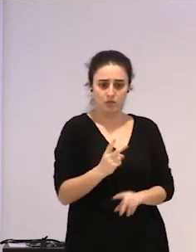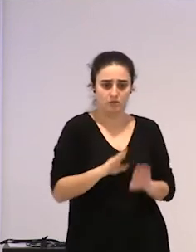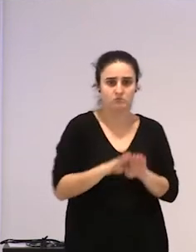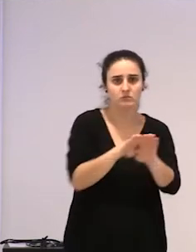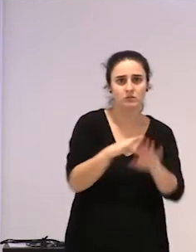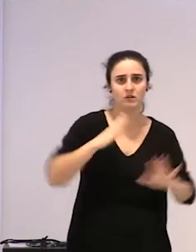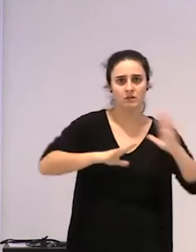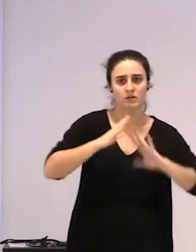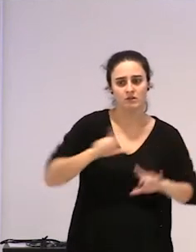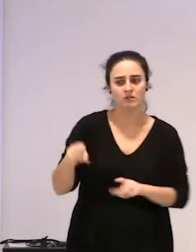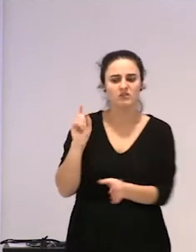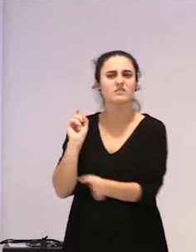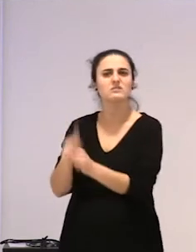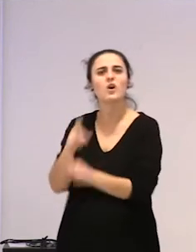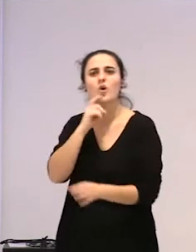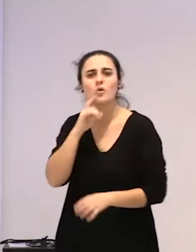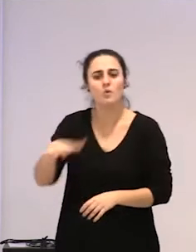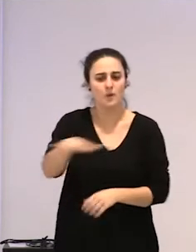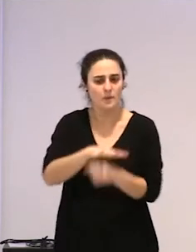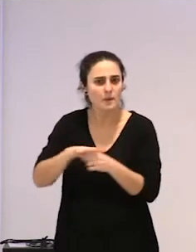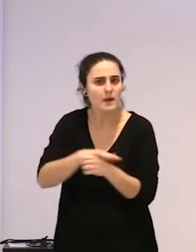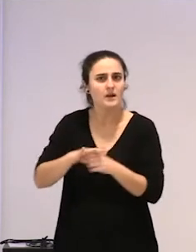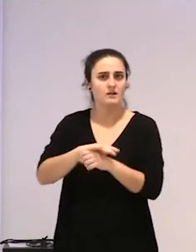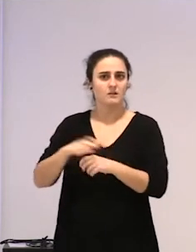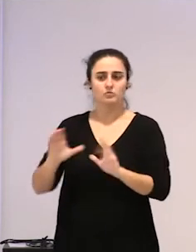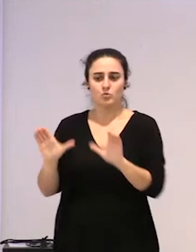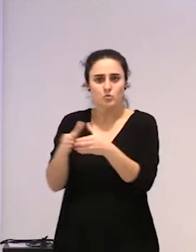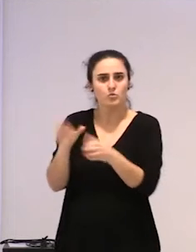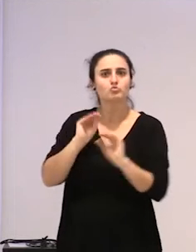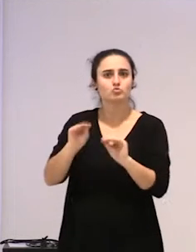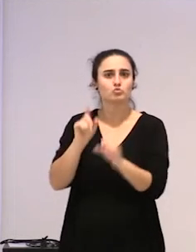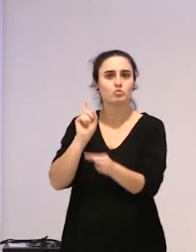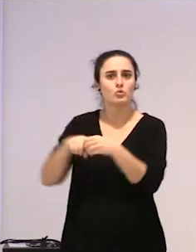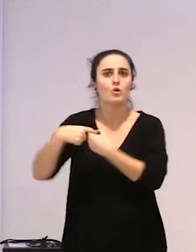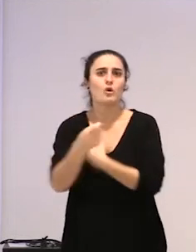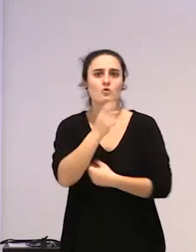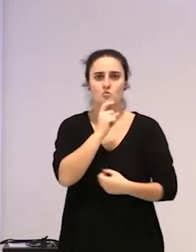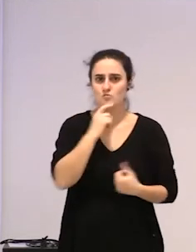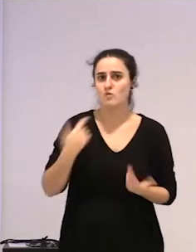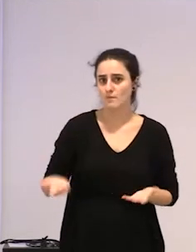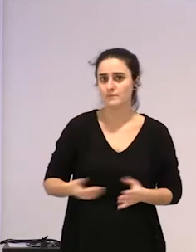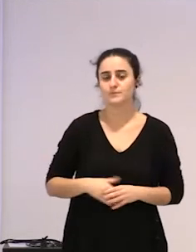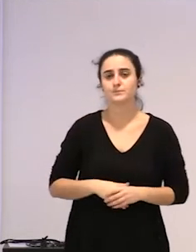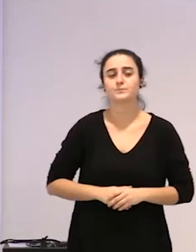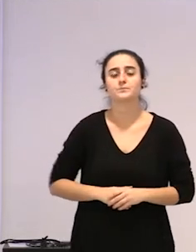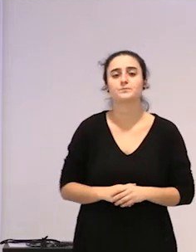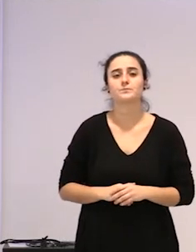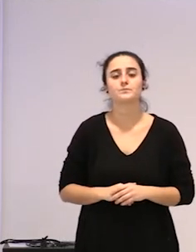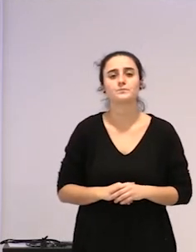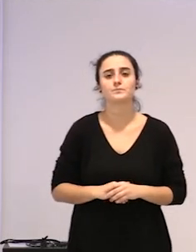herrietan, ba, euren interesak defendatzeko, eragiteko, eta barretabarrez. Orduan,